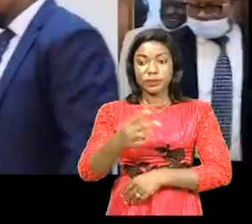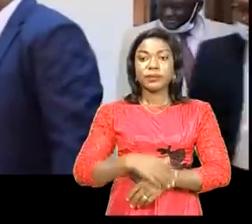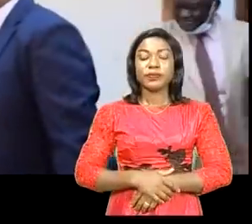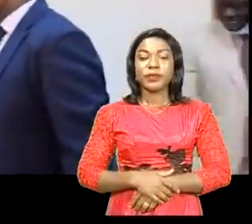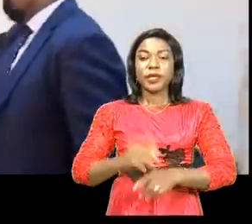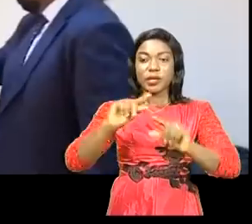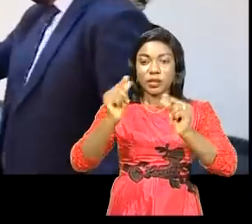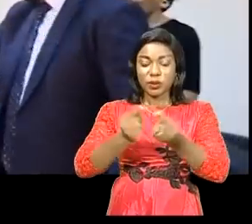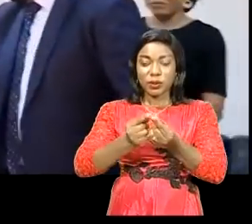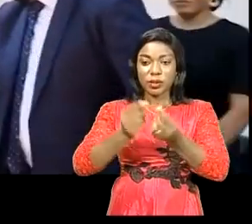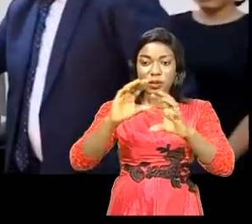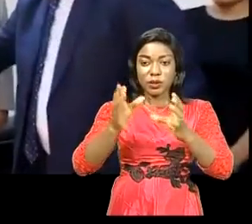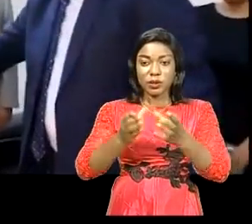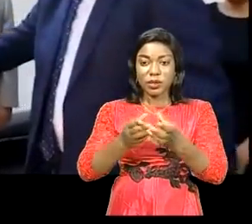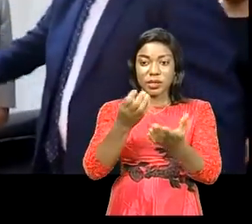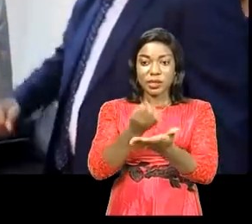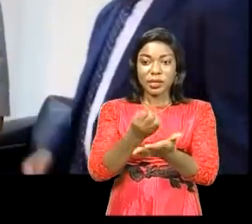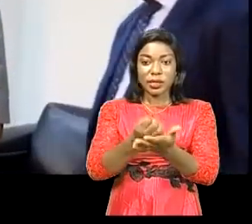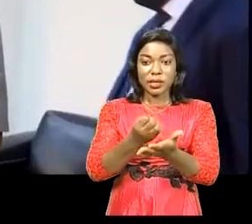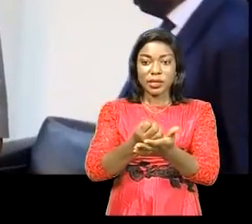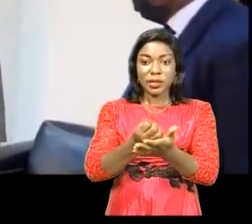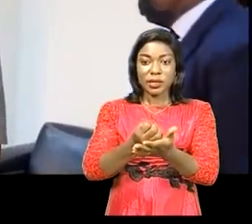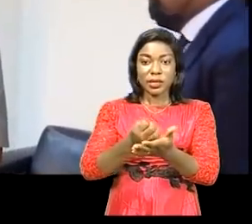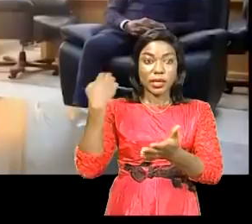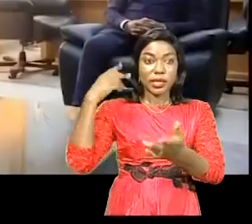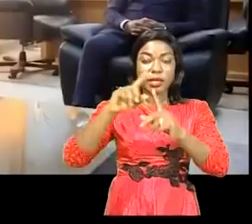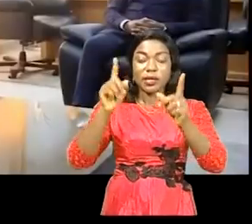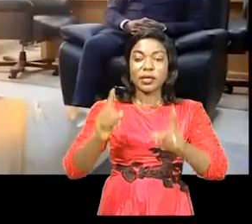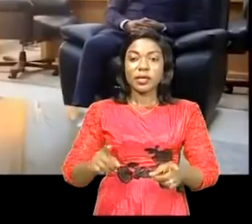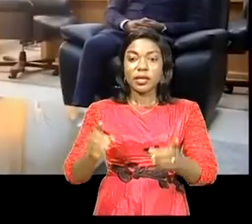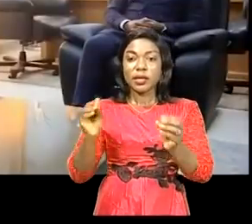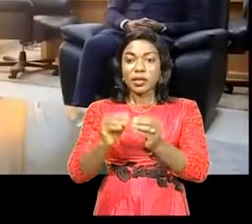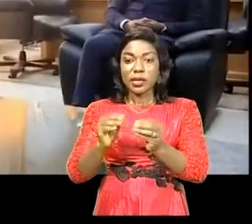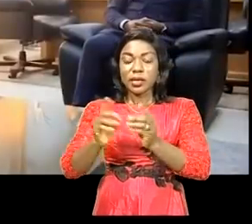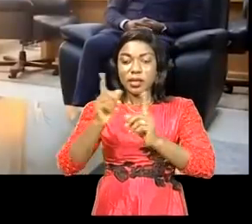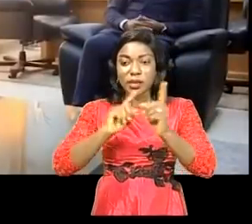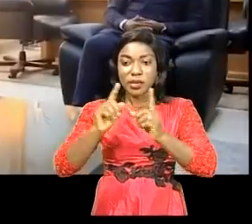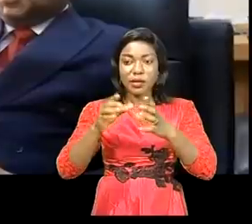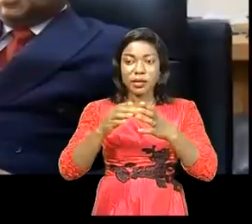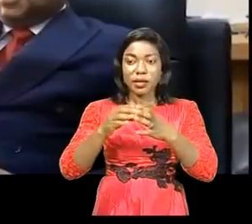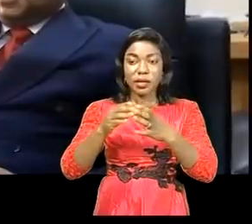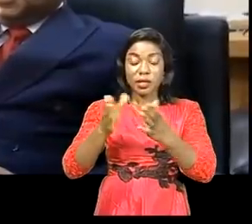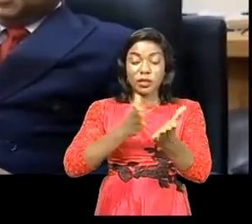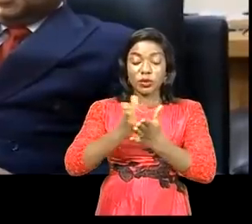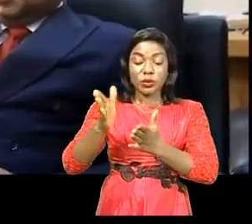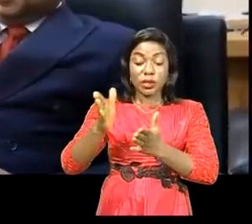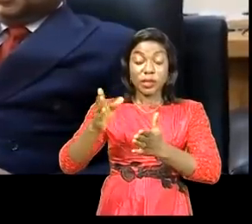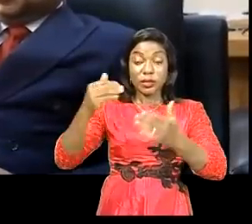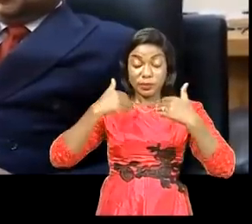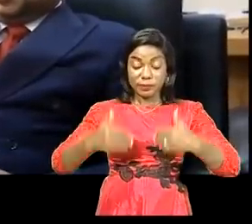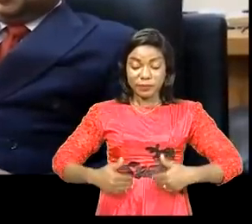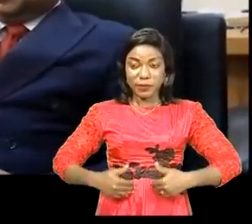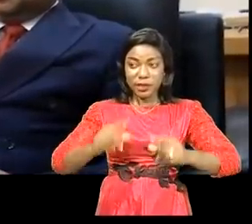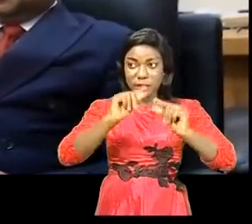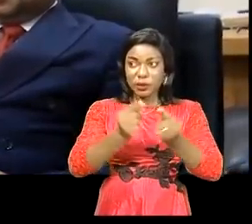délégation de la communauté économique des états d'Afrique centrale s'est entretenue avec le ministre des droits humains, Albert Fabrice Mpuela. Cette